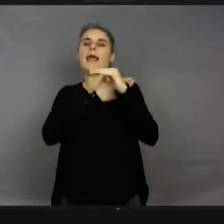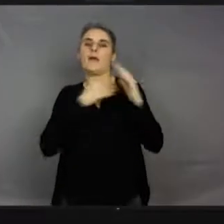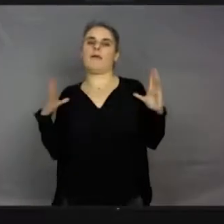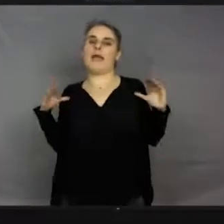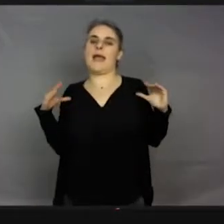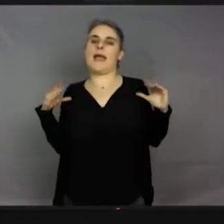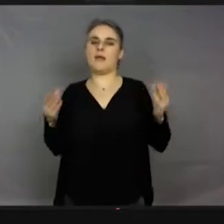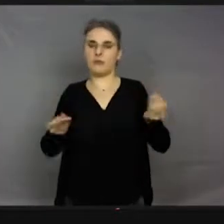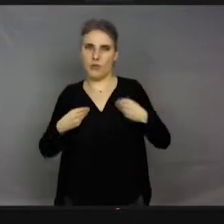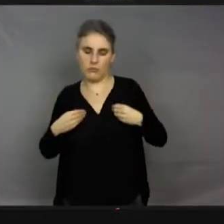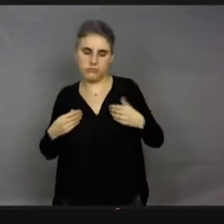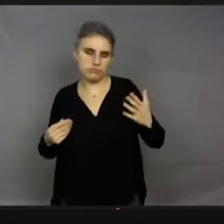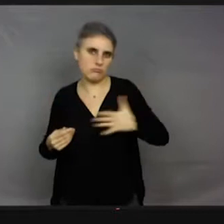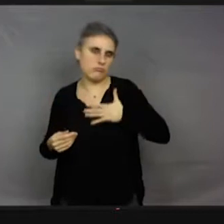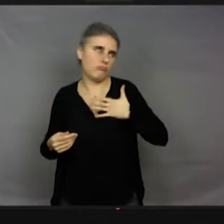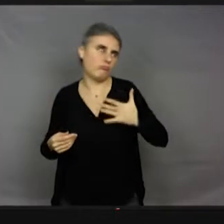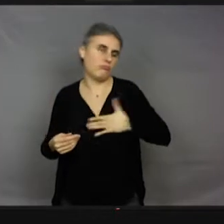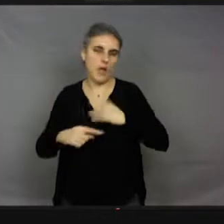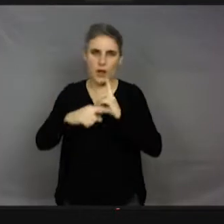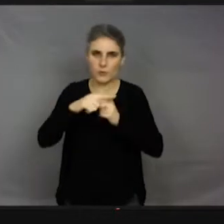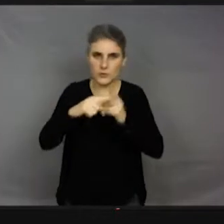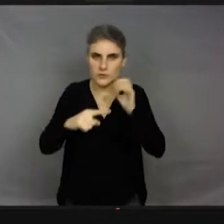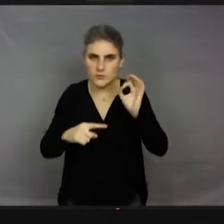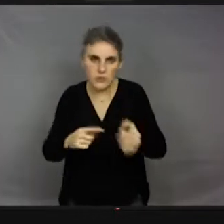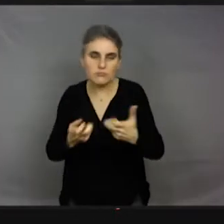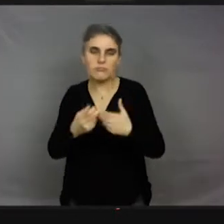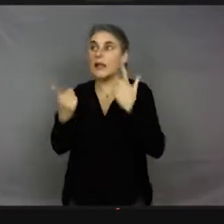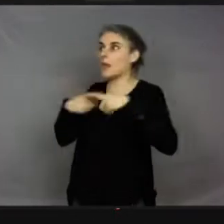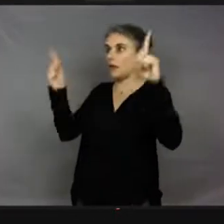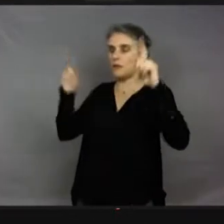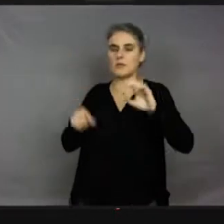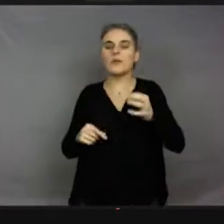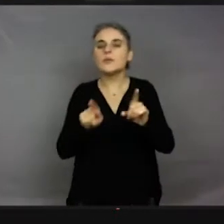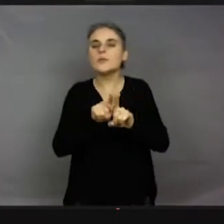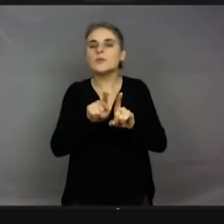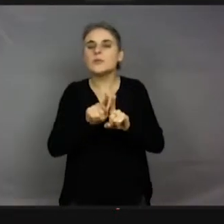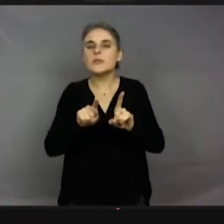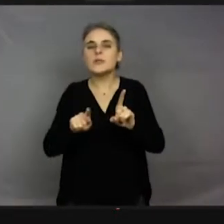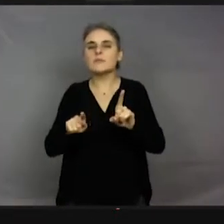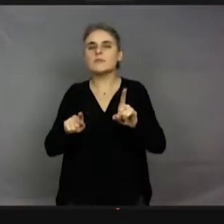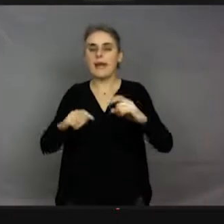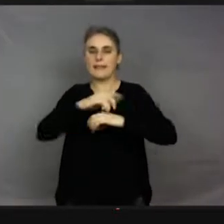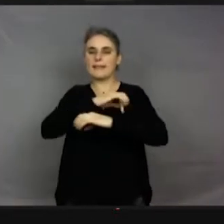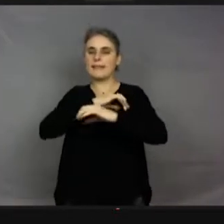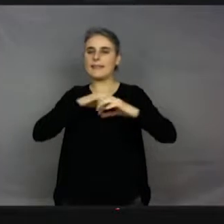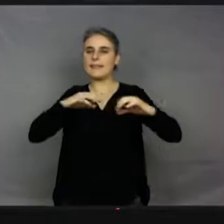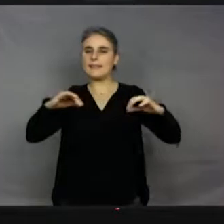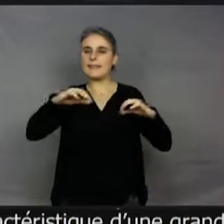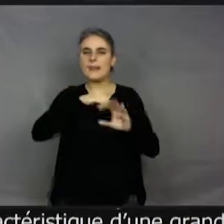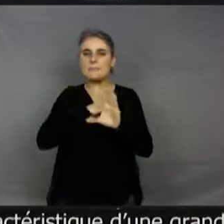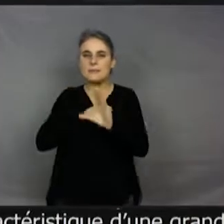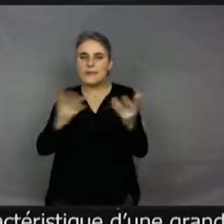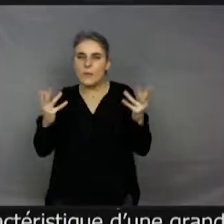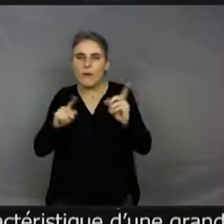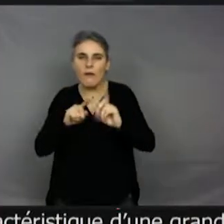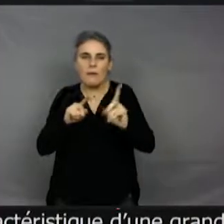incroyables. Et ce qui est vrai, c'est que c'est aussi vraiment une caractéristique d'une grande partie des insectes, c'est que parmi les petites bêtes que vous